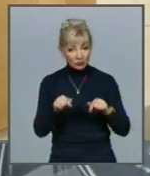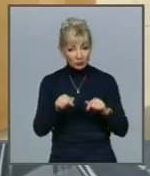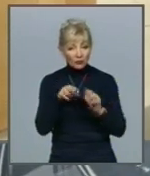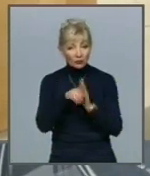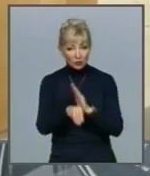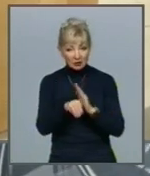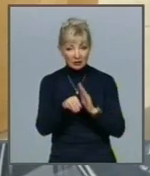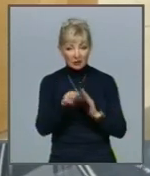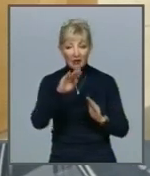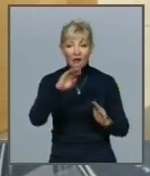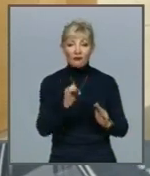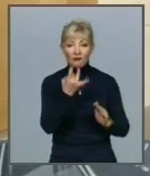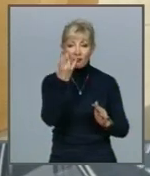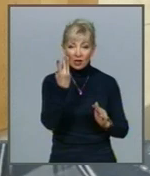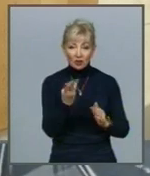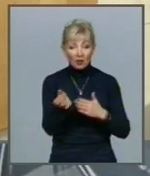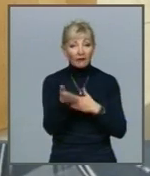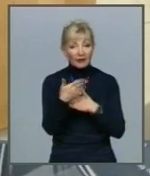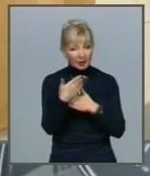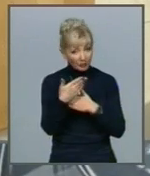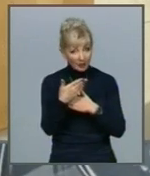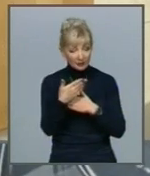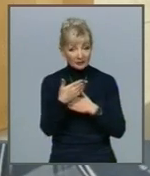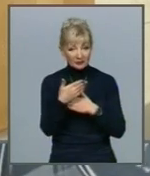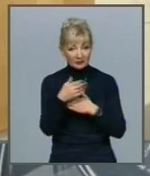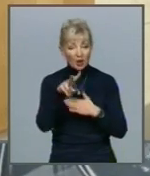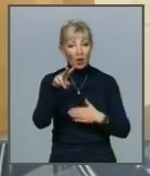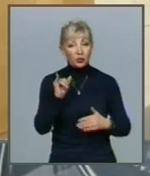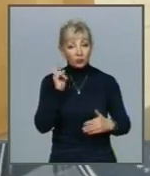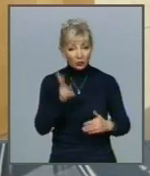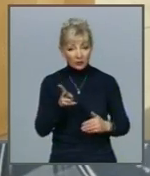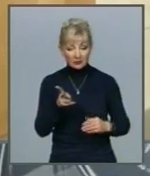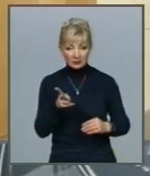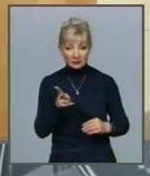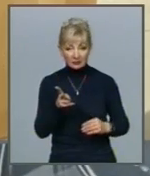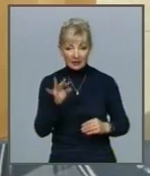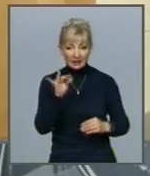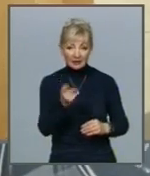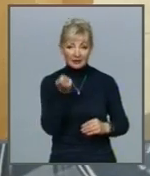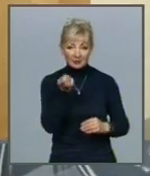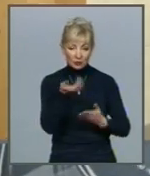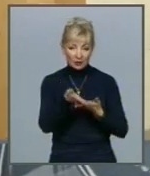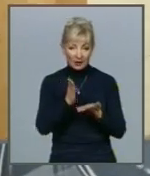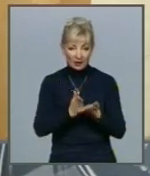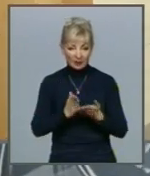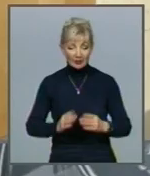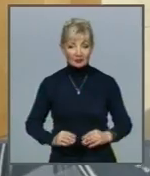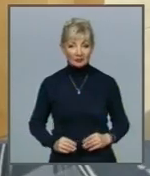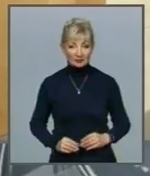фарш рыбы, лук і немножко хлеба»